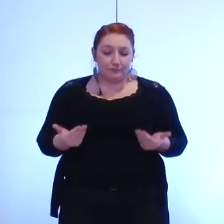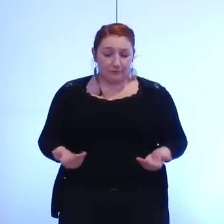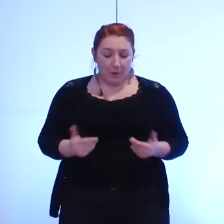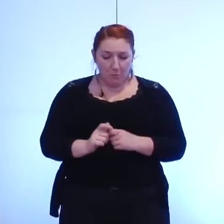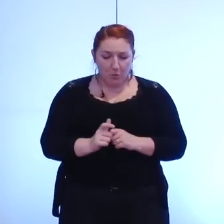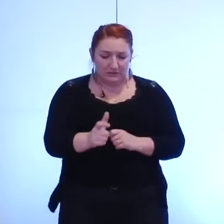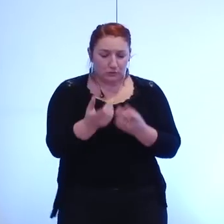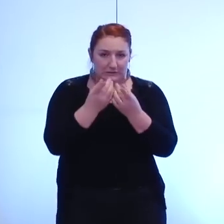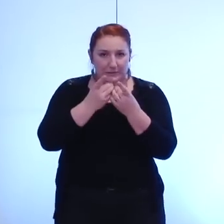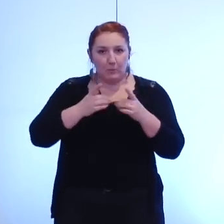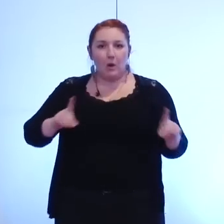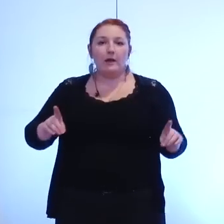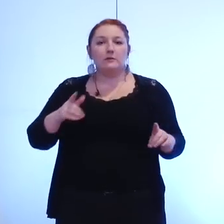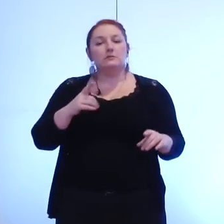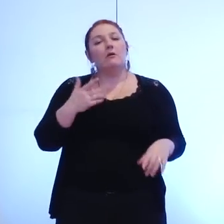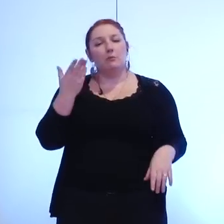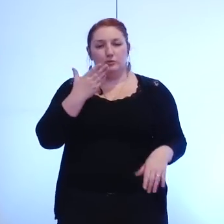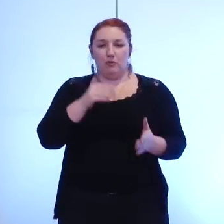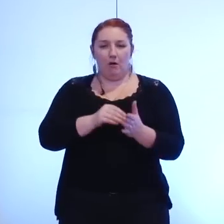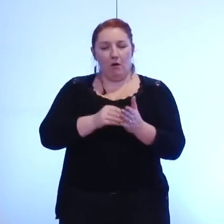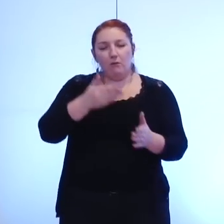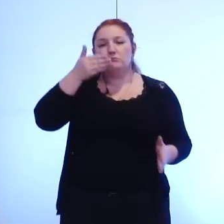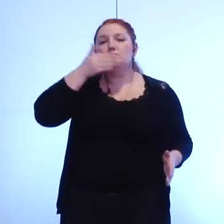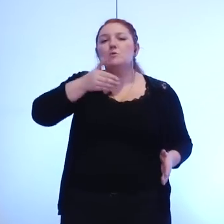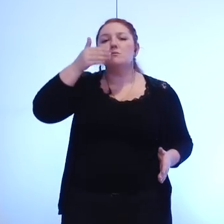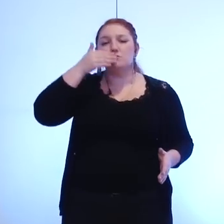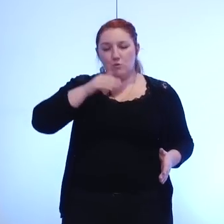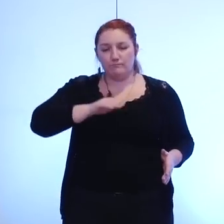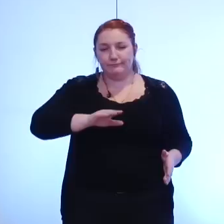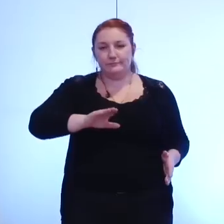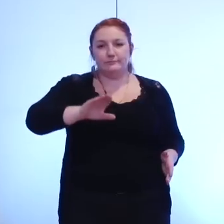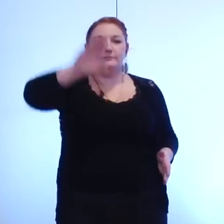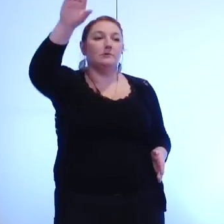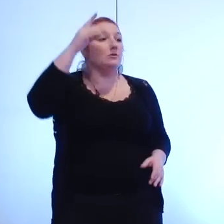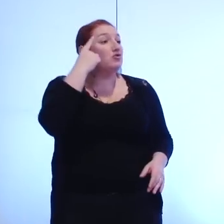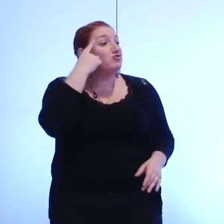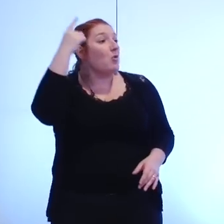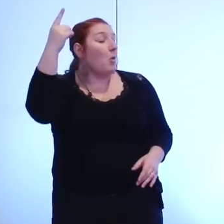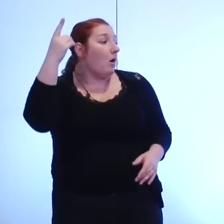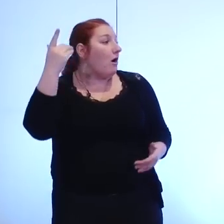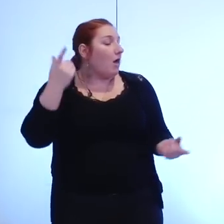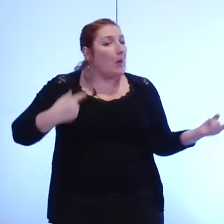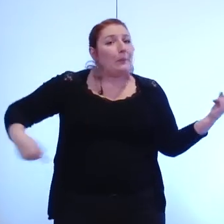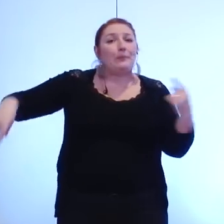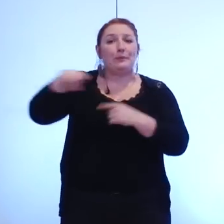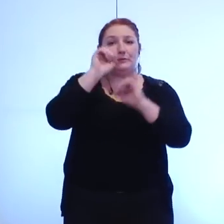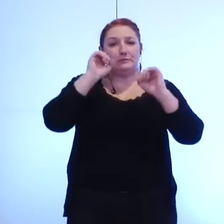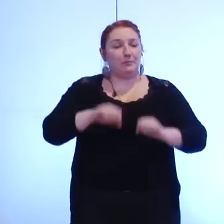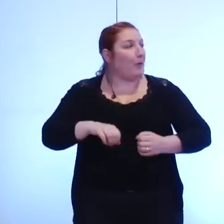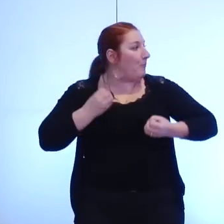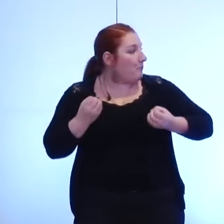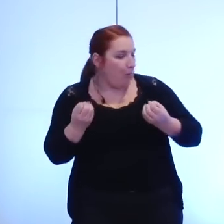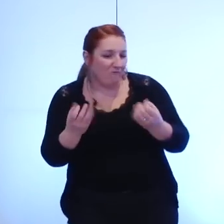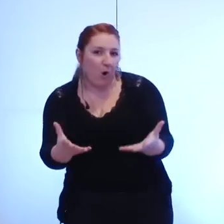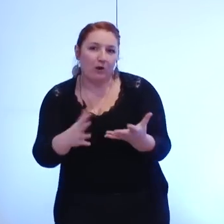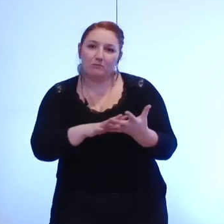améliorer et pour la suite et je crois que là dessus nous avons tous à apporter des évolutions qui